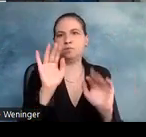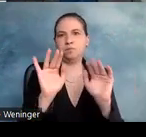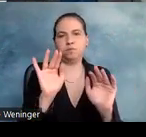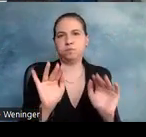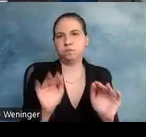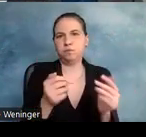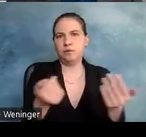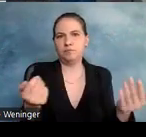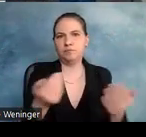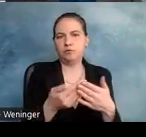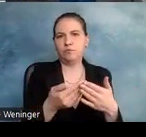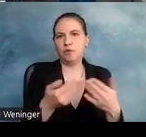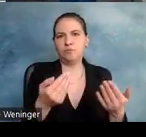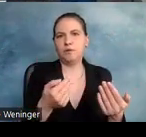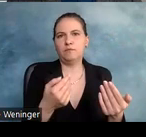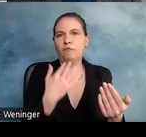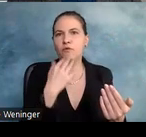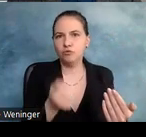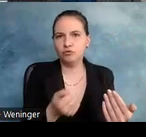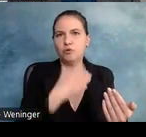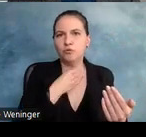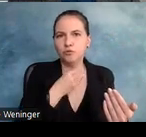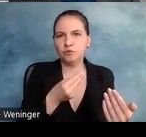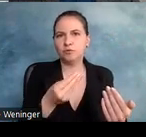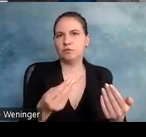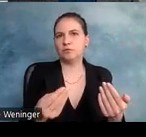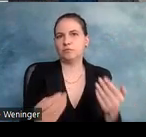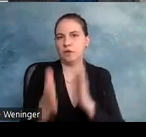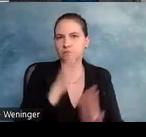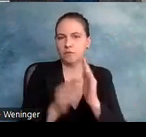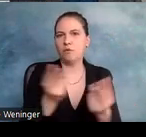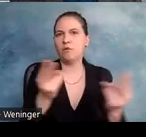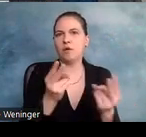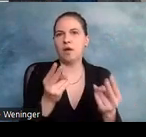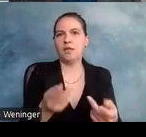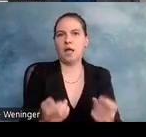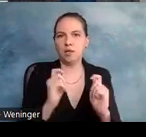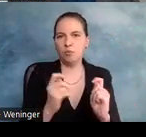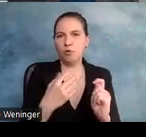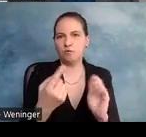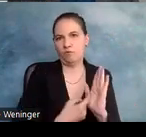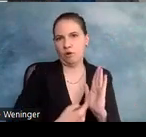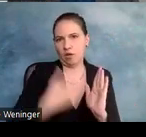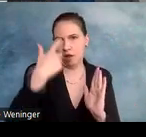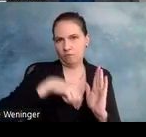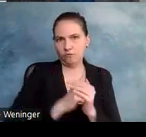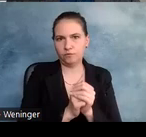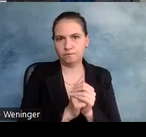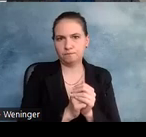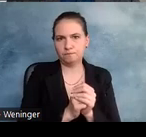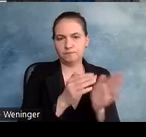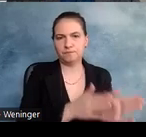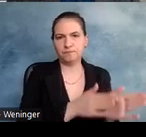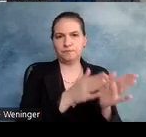zum Beispiel irgendwie ein Anliegen zu berichten oder ein Angebot anzufordern. Dann gibt es